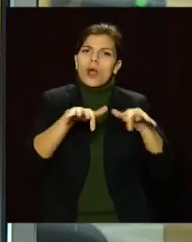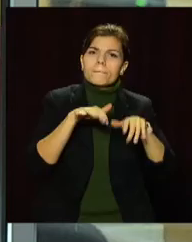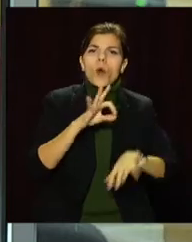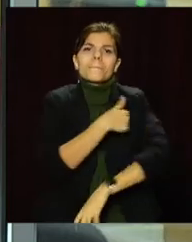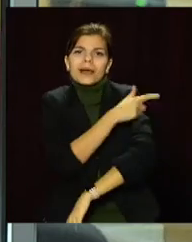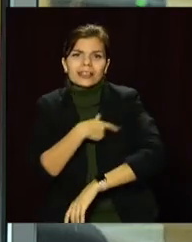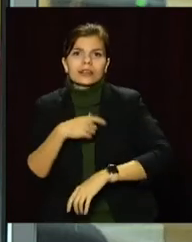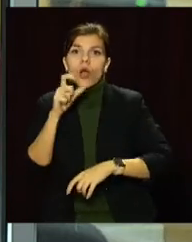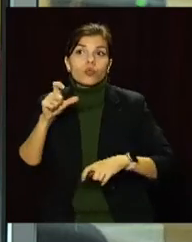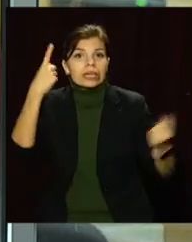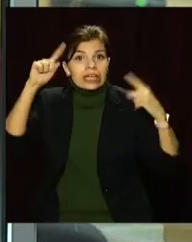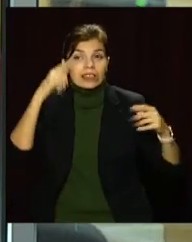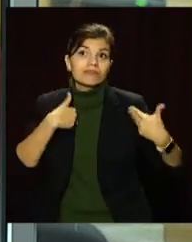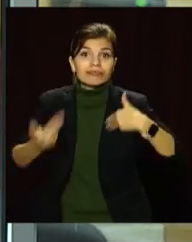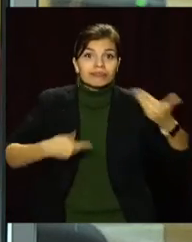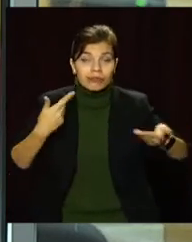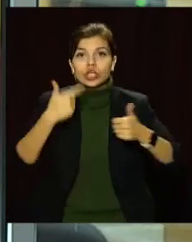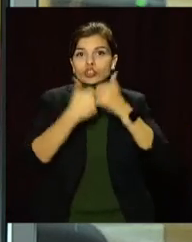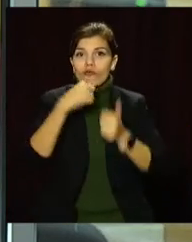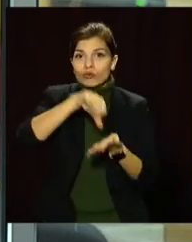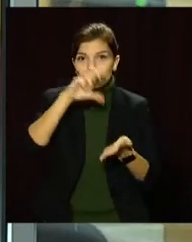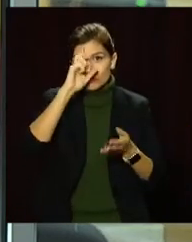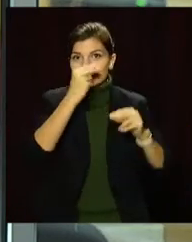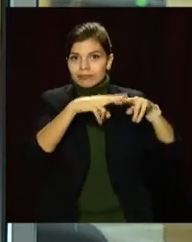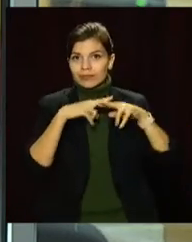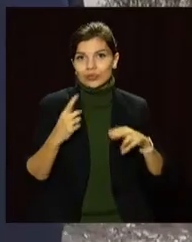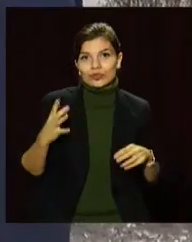медицина. Більше про це знає наша Вікторія Вахрушина.